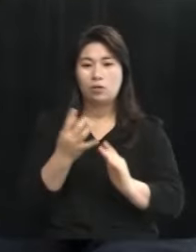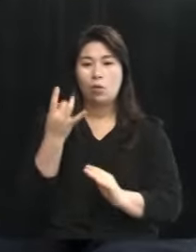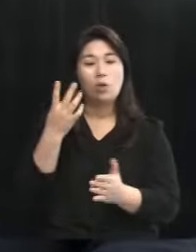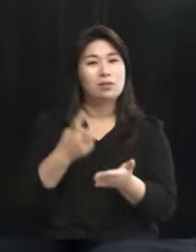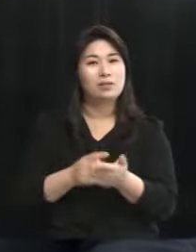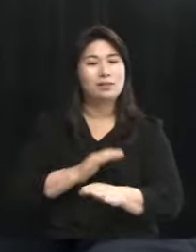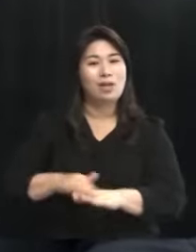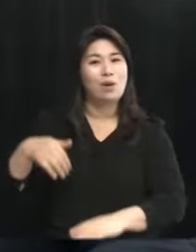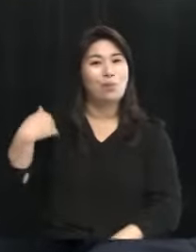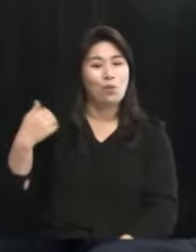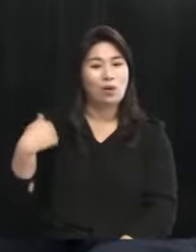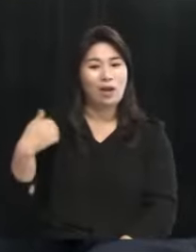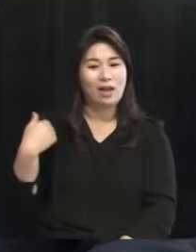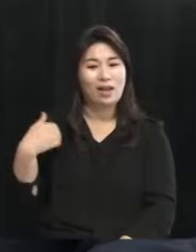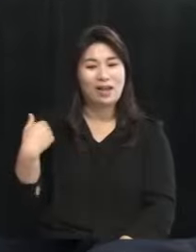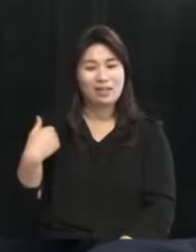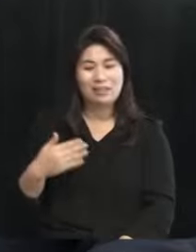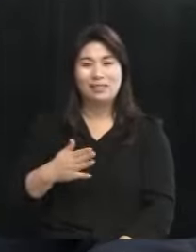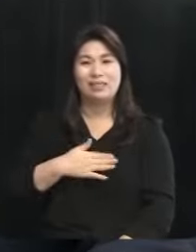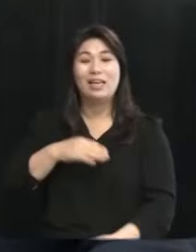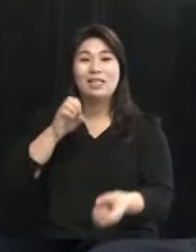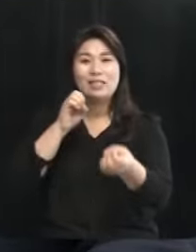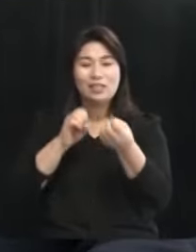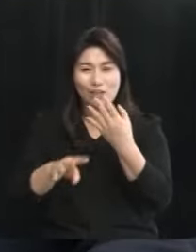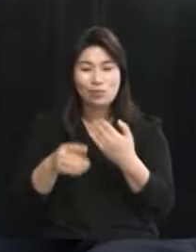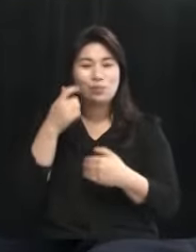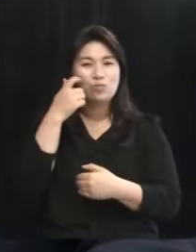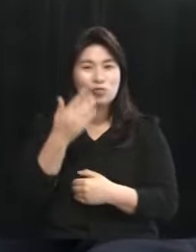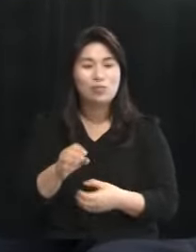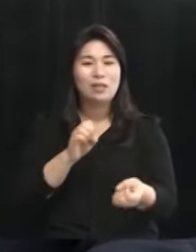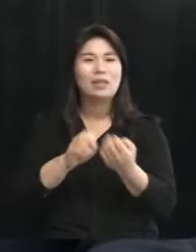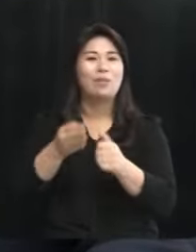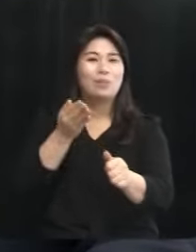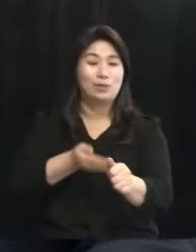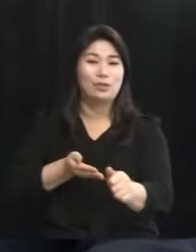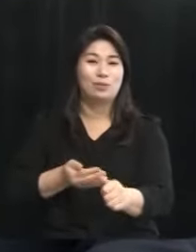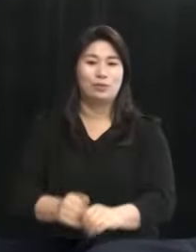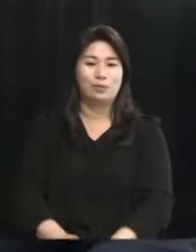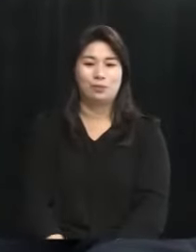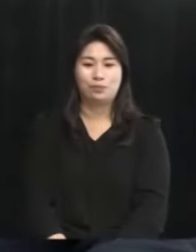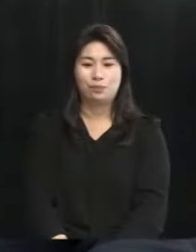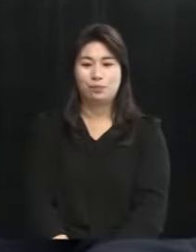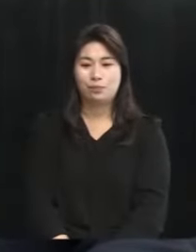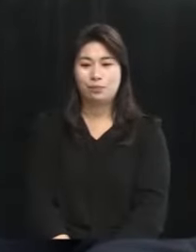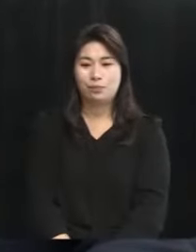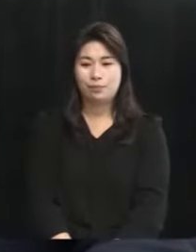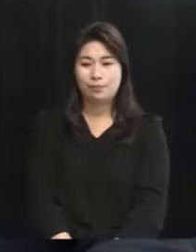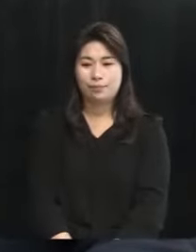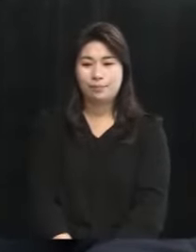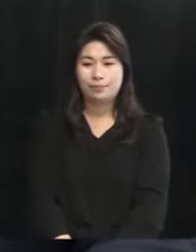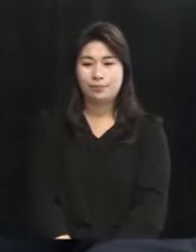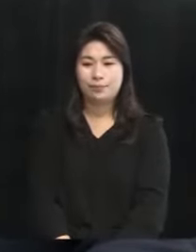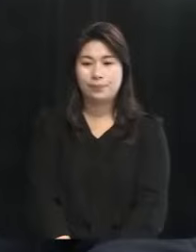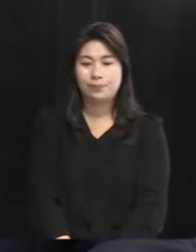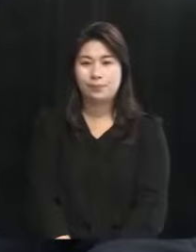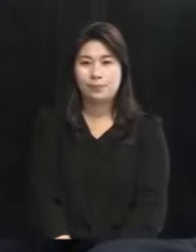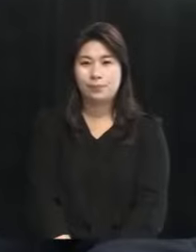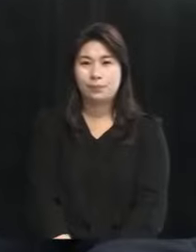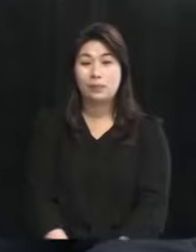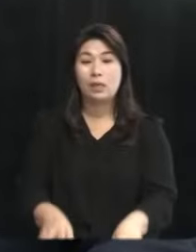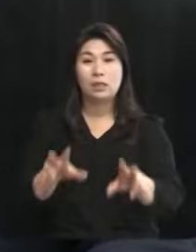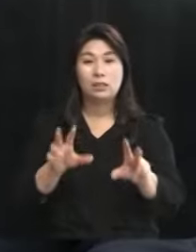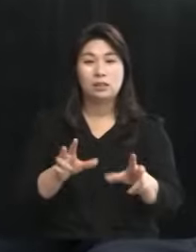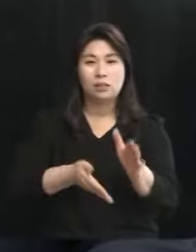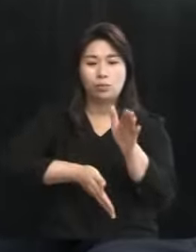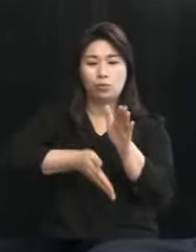아니 제 질문에 답을 해 주십시오 어디로 계획이 되어 있습니까? 지금 도민들이 관심이 많으신 부분입니다 지금